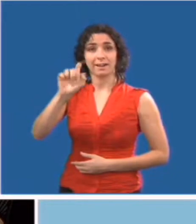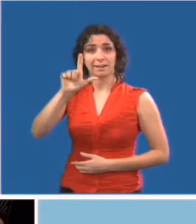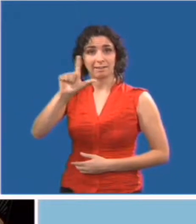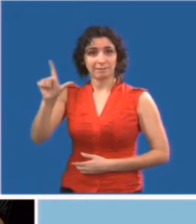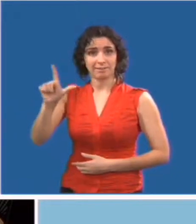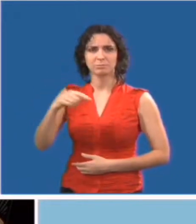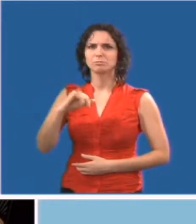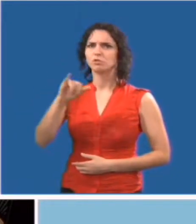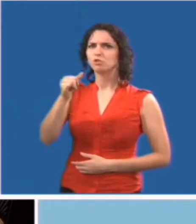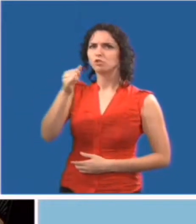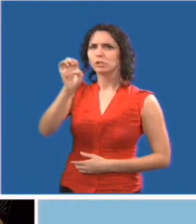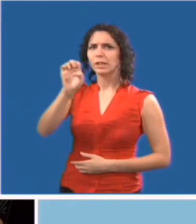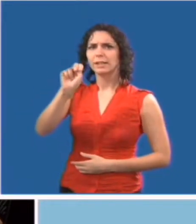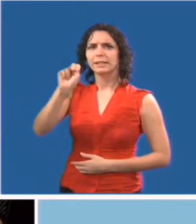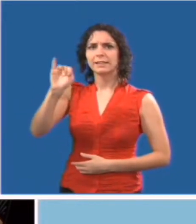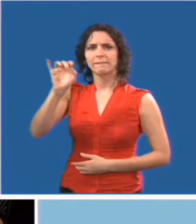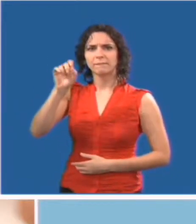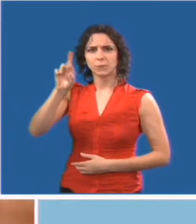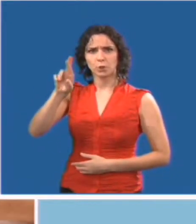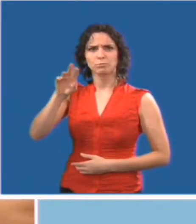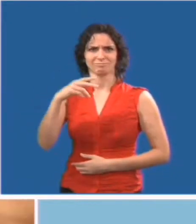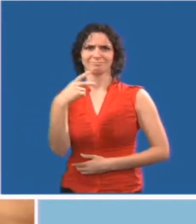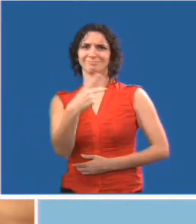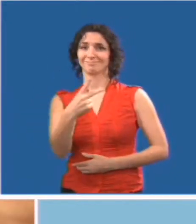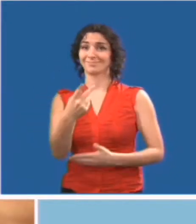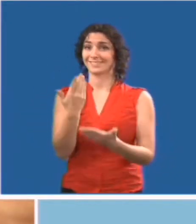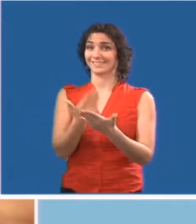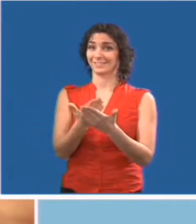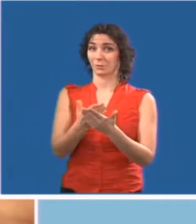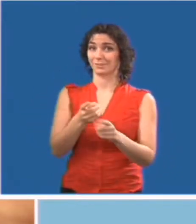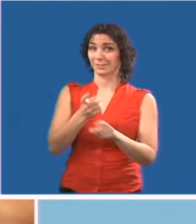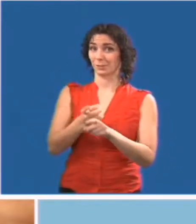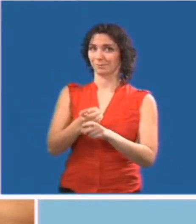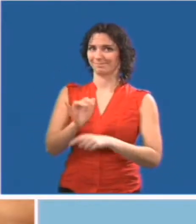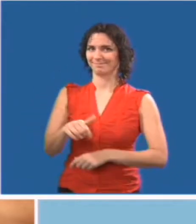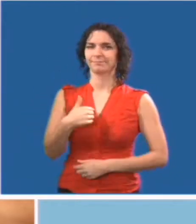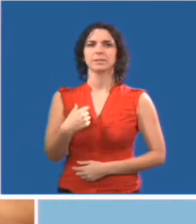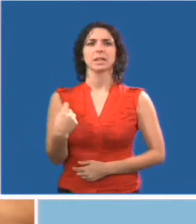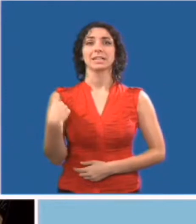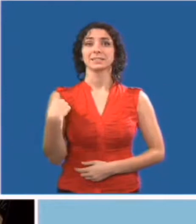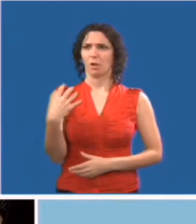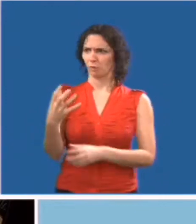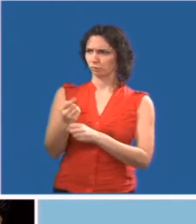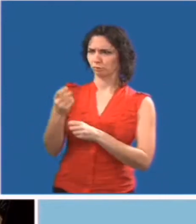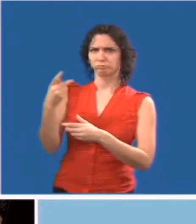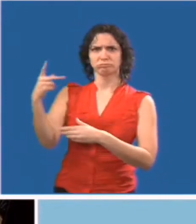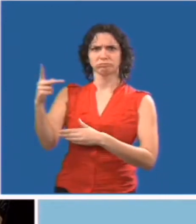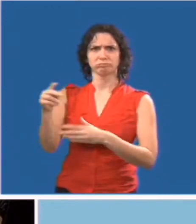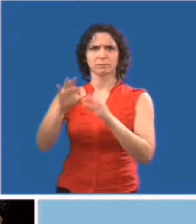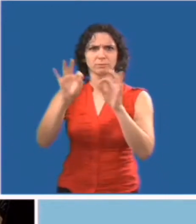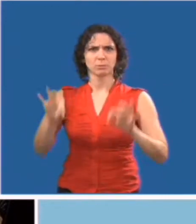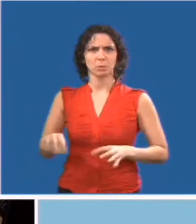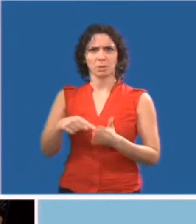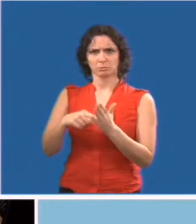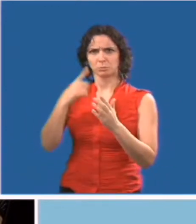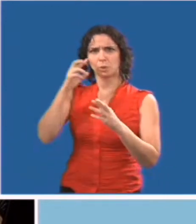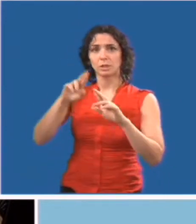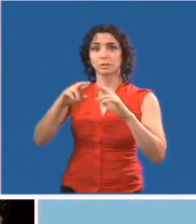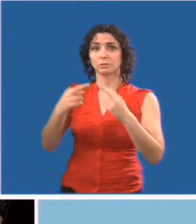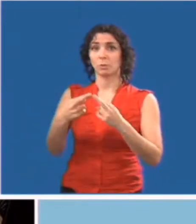Merci de nous l'avoir retourné si rapidement. J'ai noté que vous avez de la difficulté à entendre et que vous aimeriez avoir de l'aide pendant la réunion.